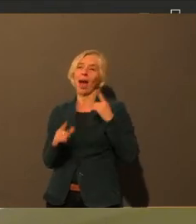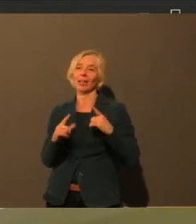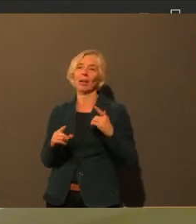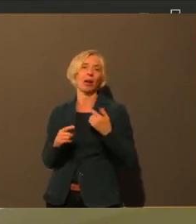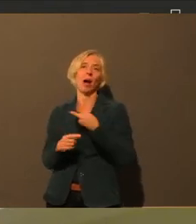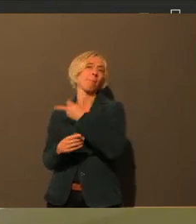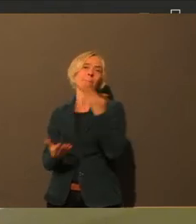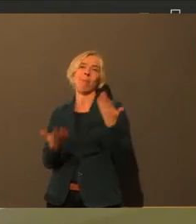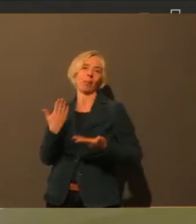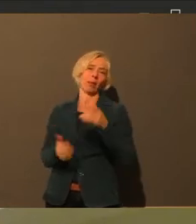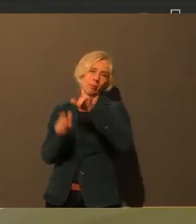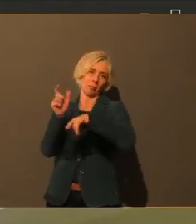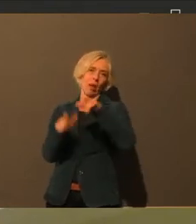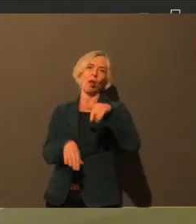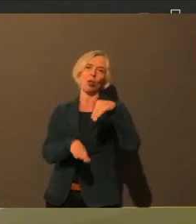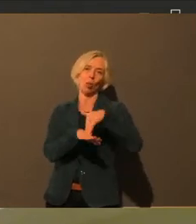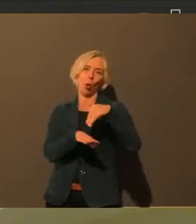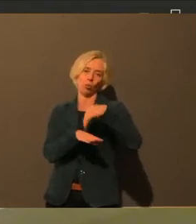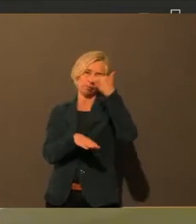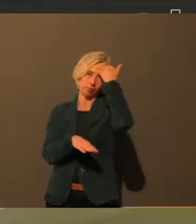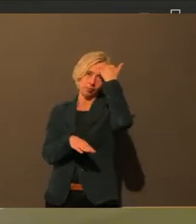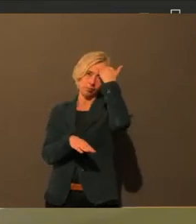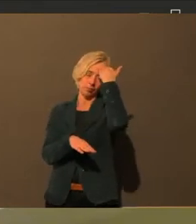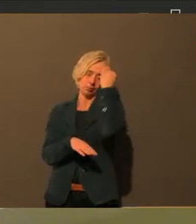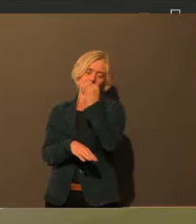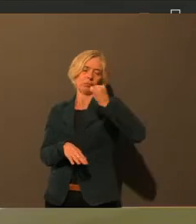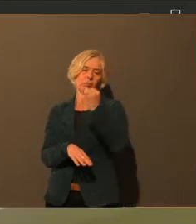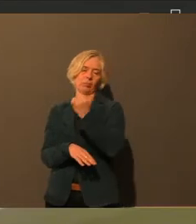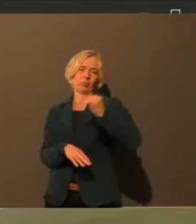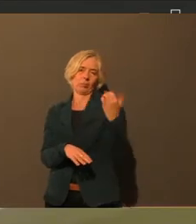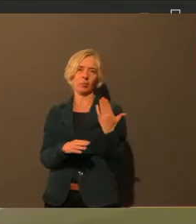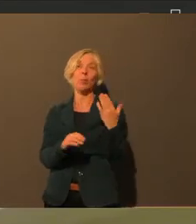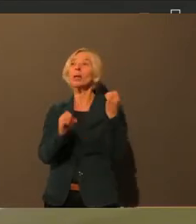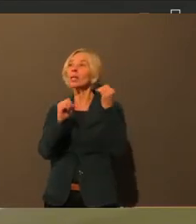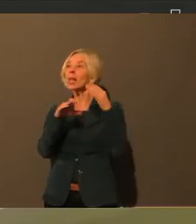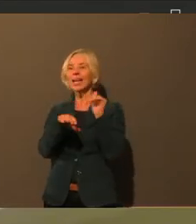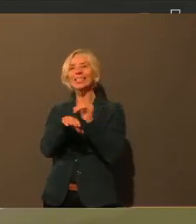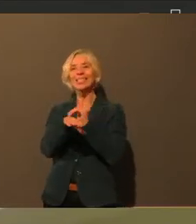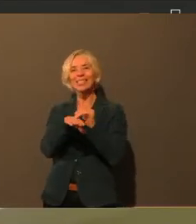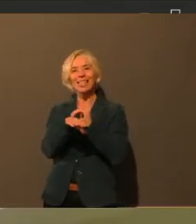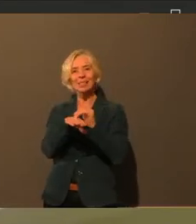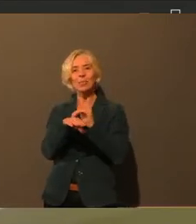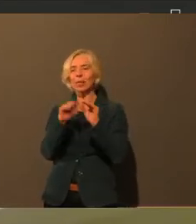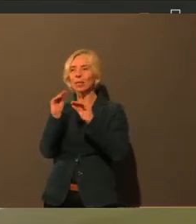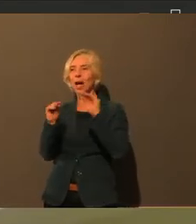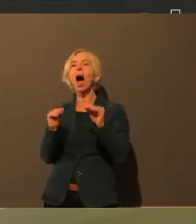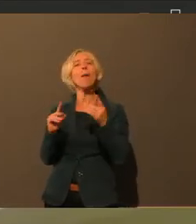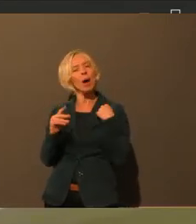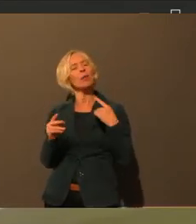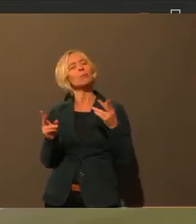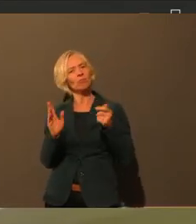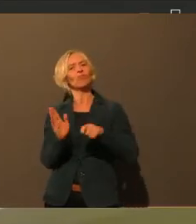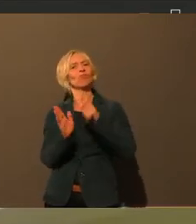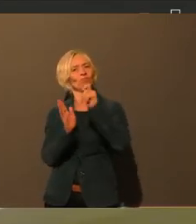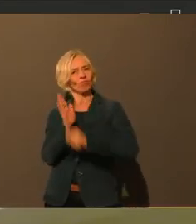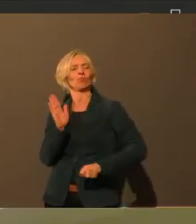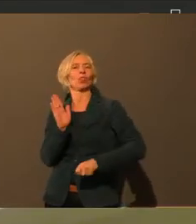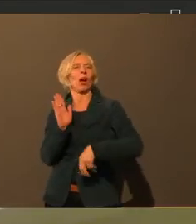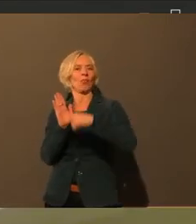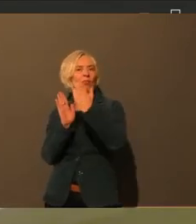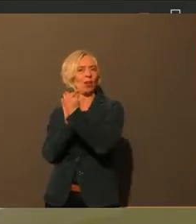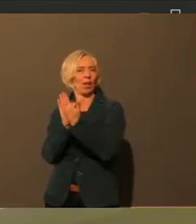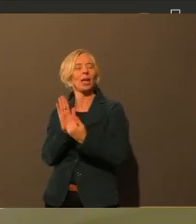jeden zu sensibilisieren. Und deswegen muss man, glaube ich, in diesen harten Zeiten auch so einen Kurs fahren. Ich wollte einen Vorschlag machen,